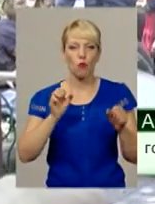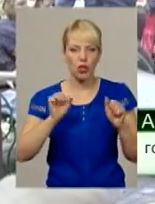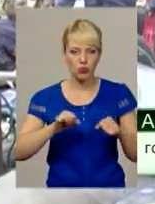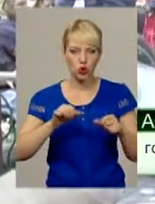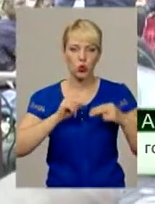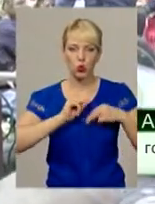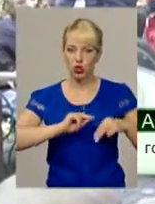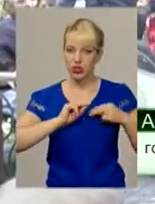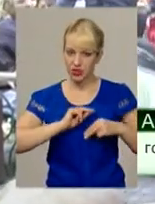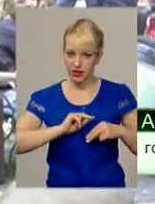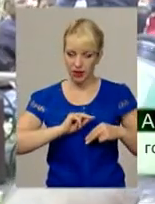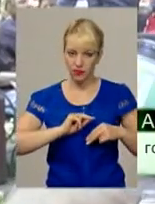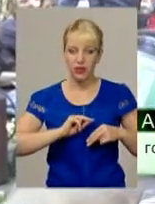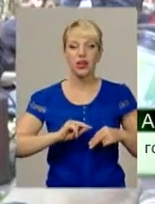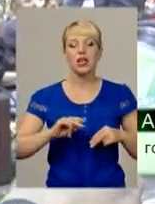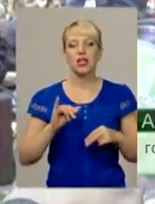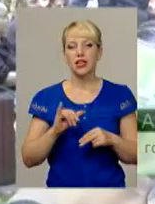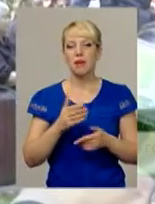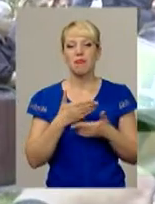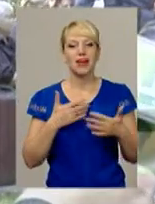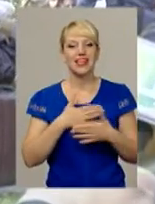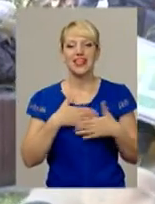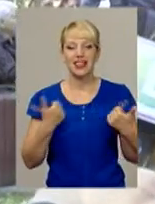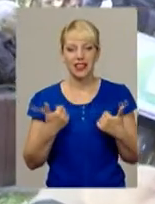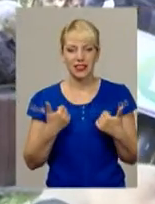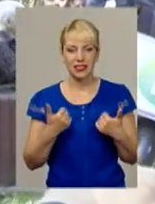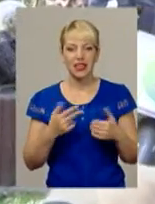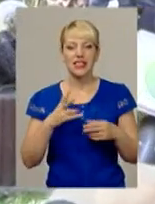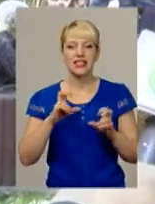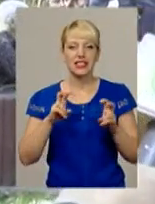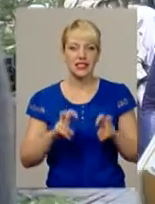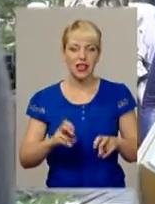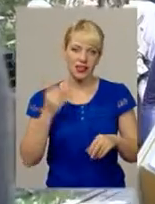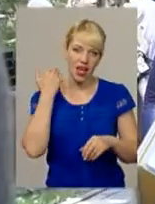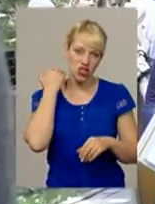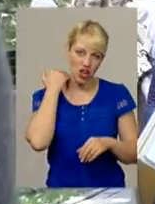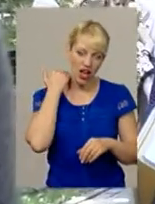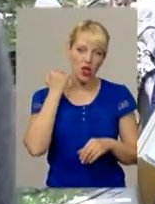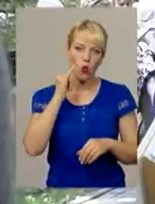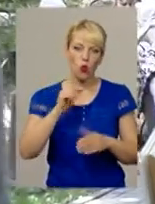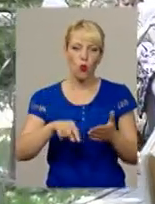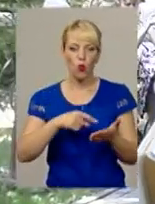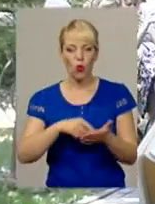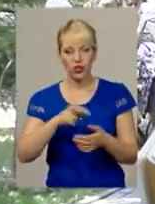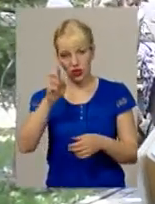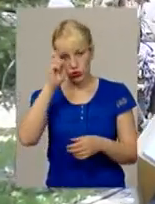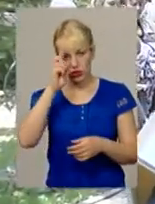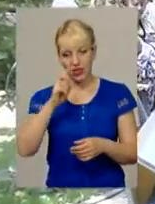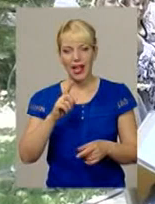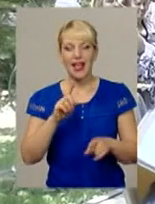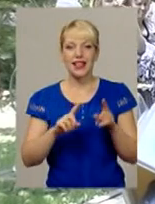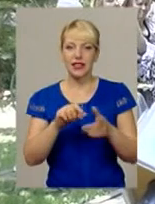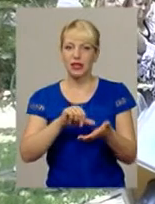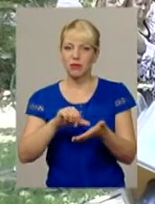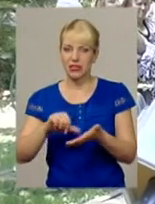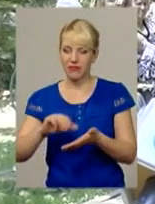і ми не хочемо сидіти на шею міста і держави. Некоторі наші представники нашого співпрацю